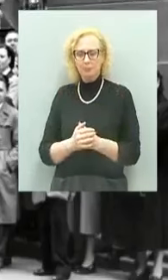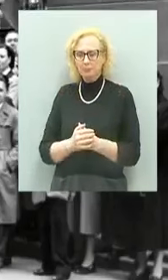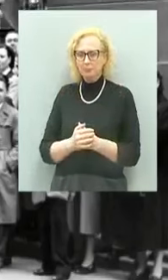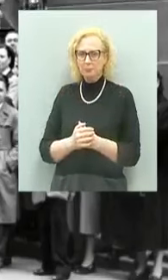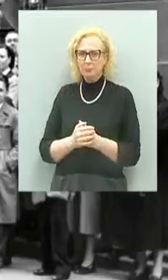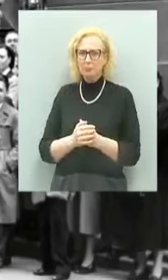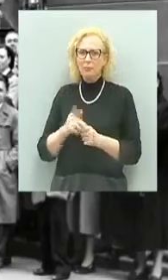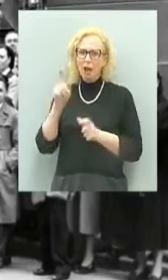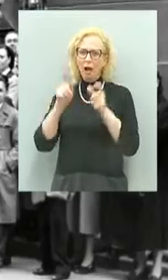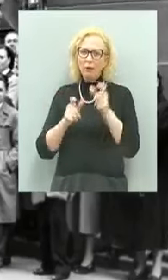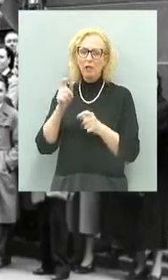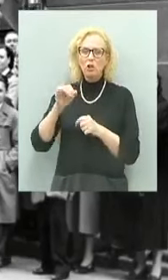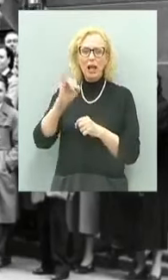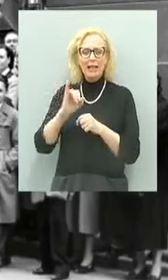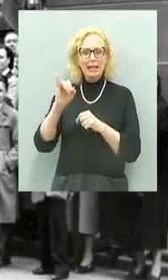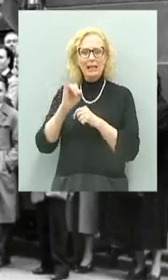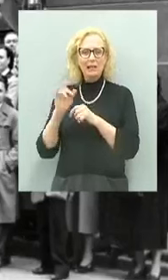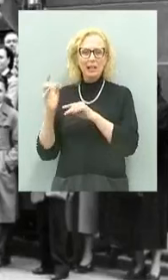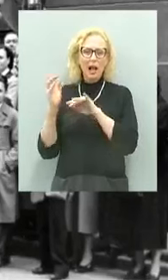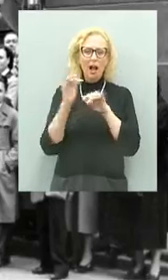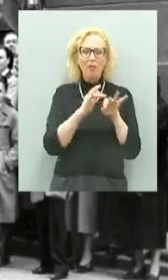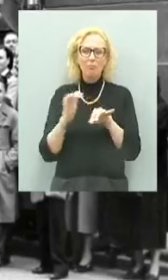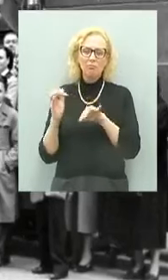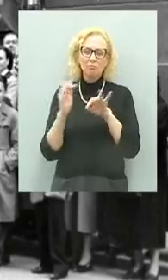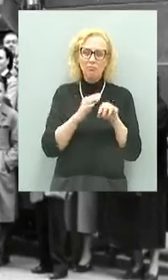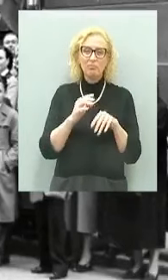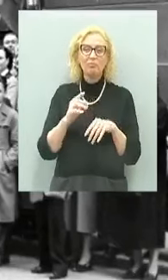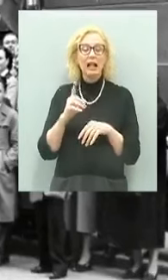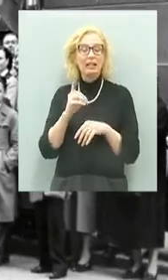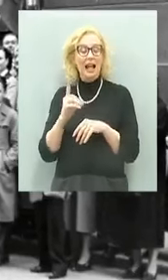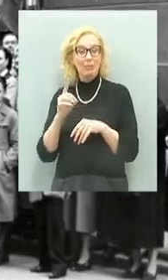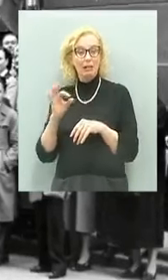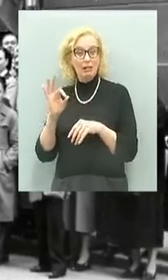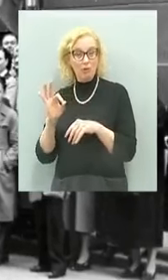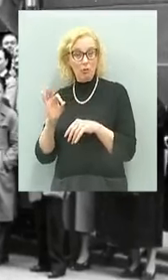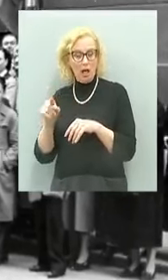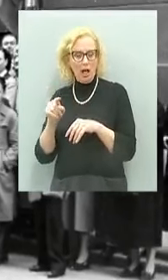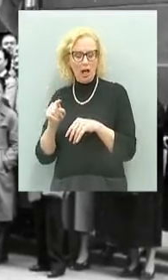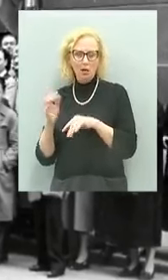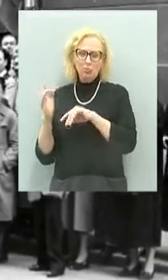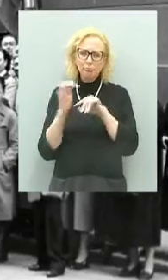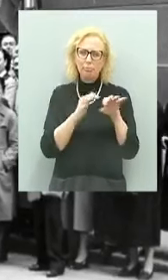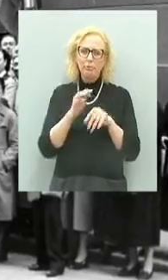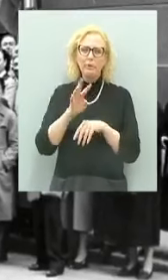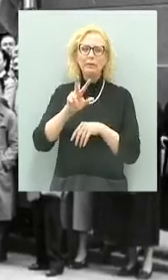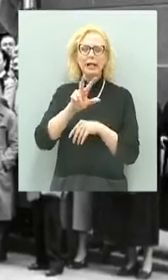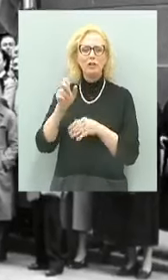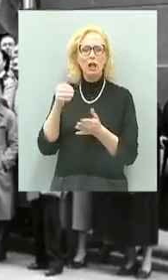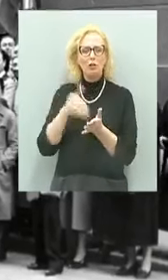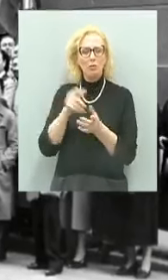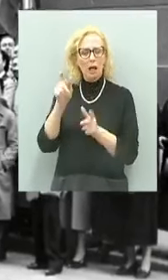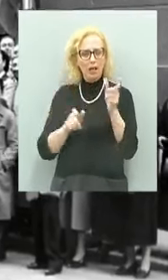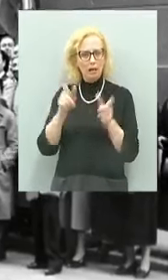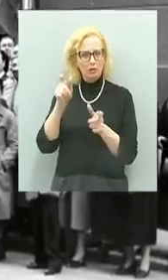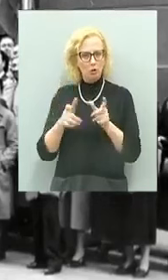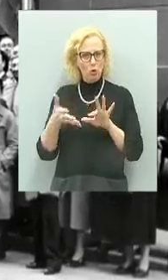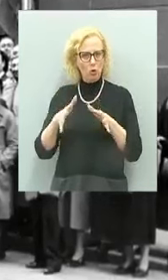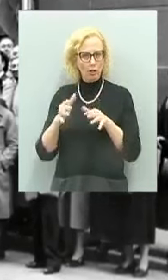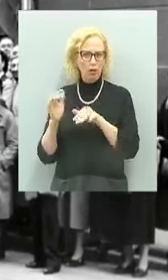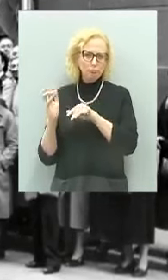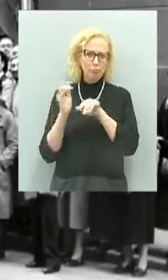degli istriani, dalmati e fiumani è stimato attorno alle 300 mila persone.